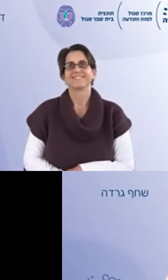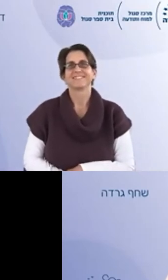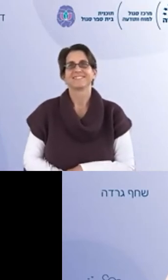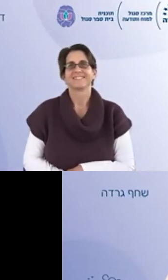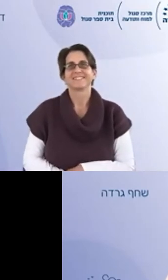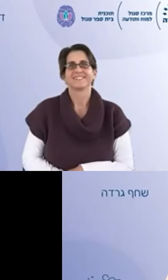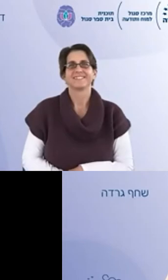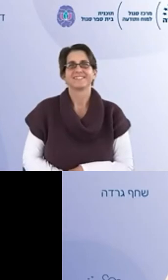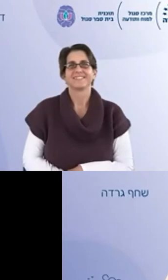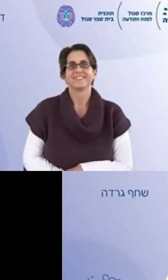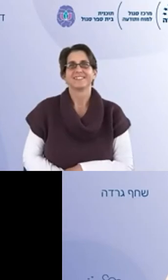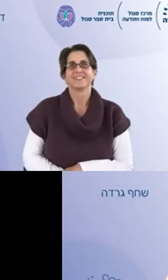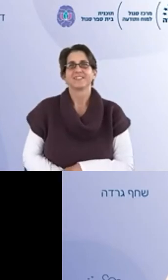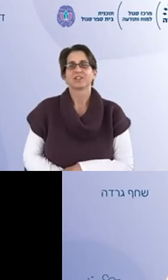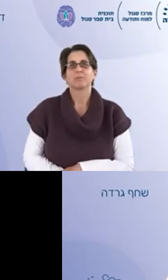בזכות המעין פונס